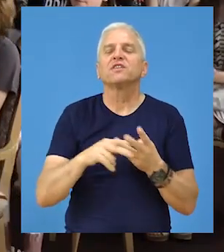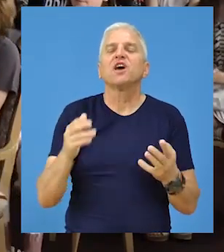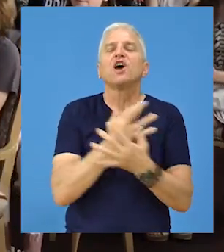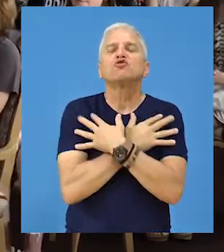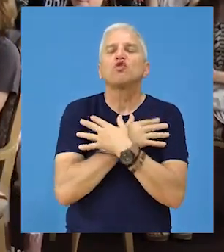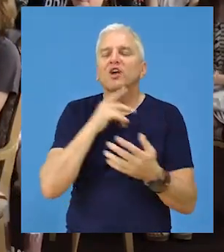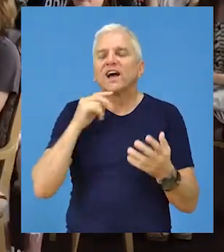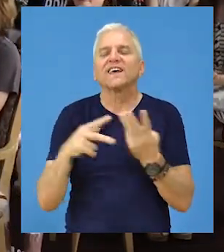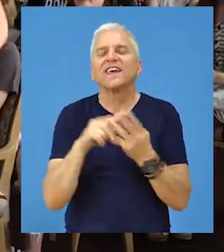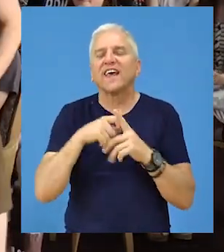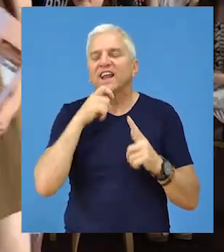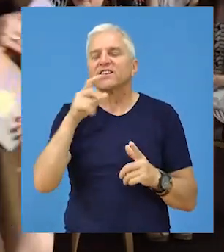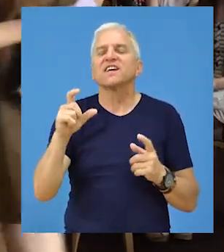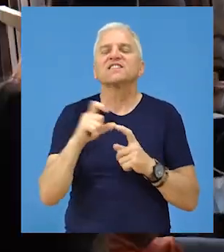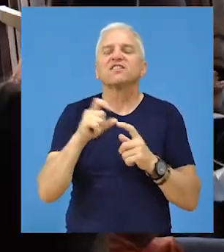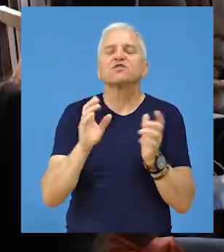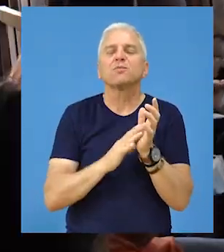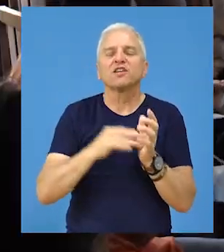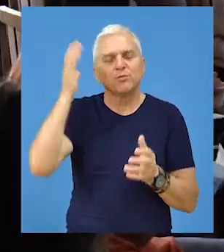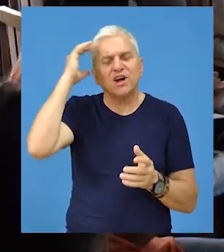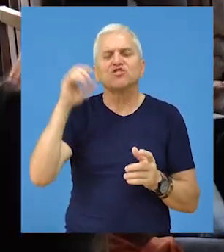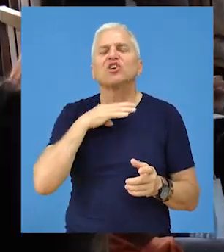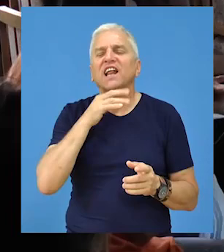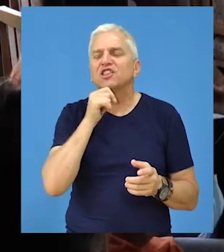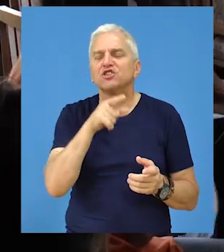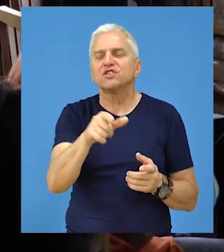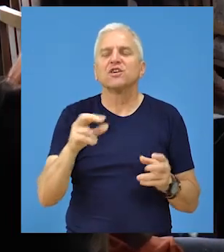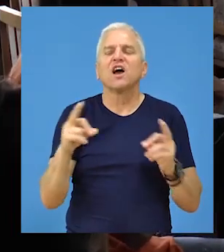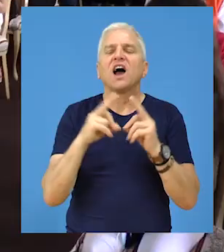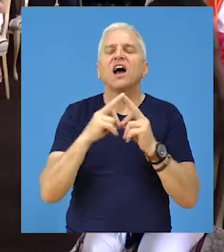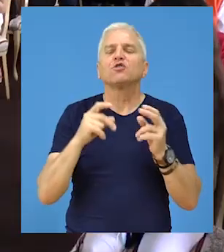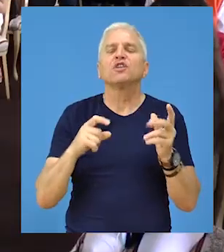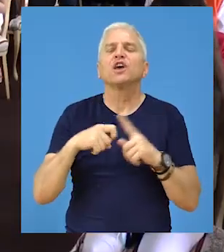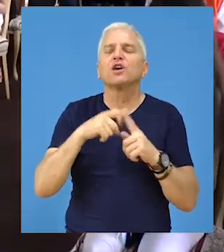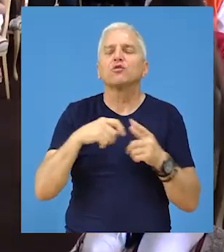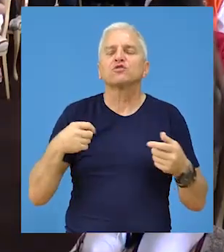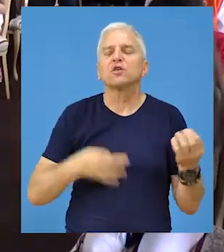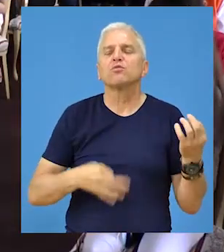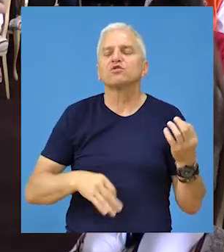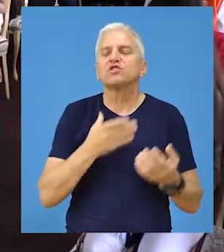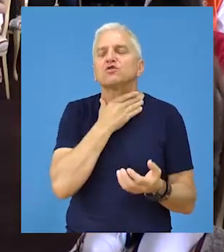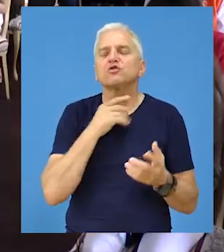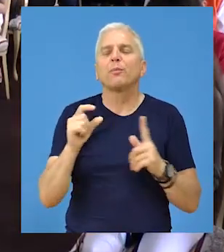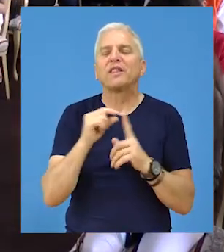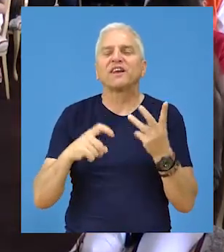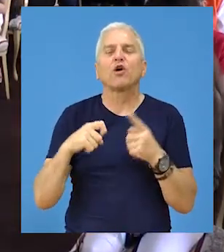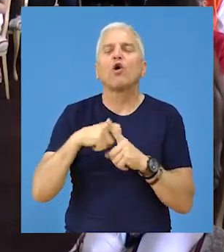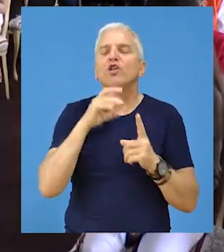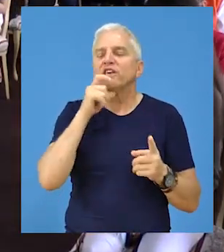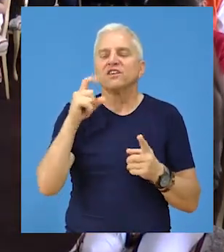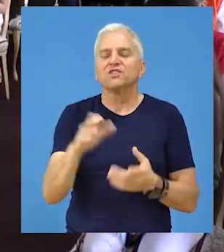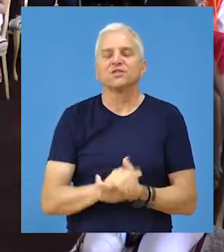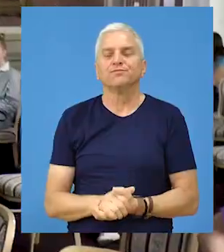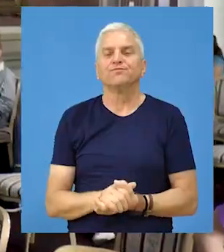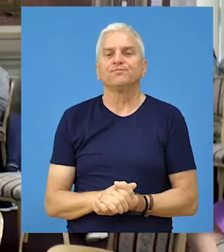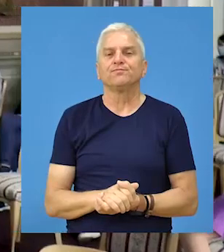Šandor, Žoka Keller iz osnovne škole Svetozar Marković iz Bačkog gradišta i Antonijo Konc iz muzičke škole Petar